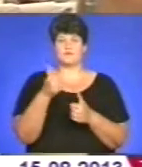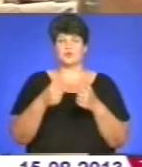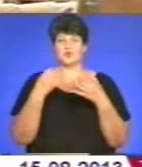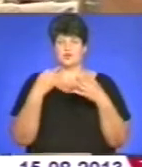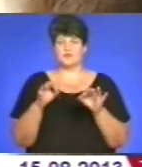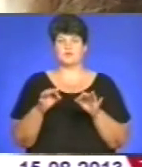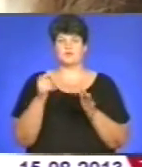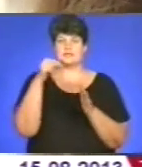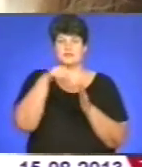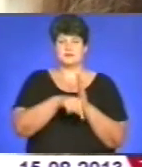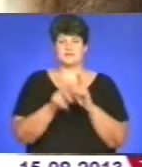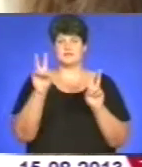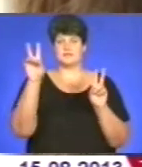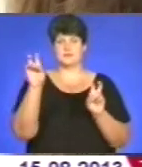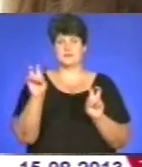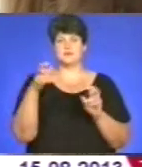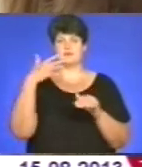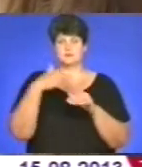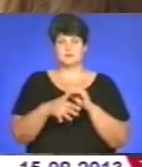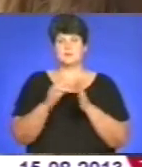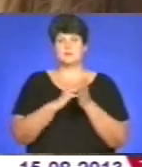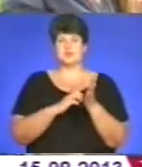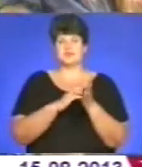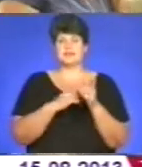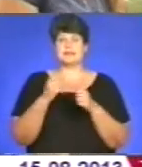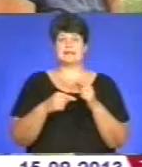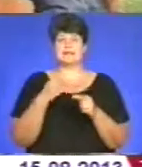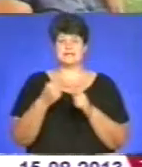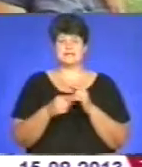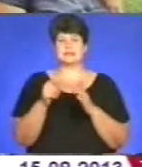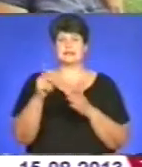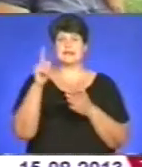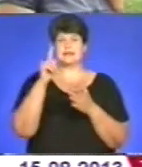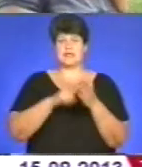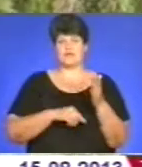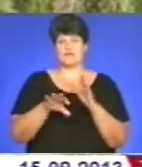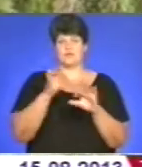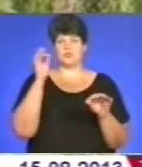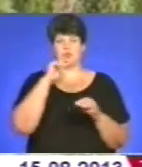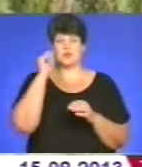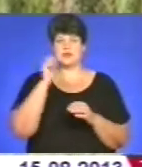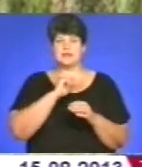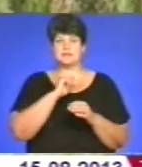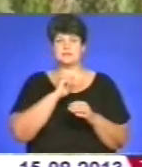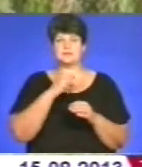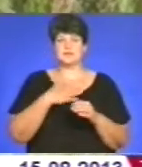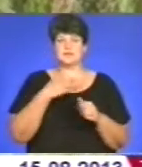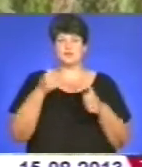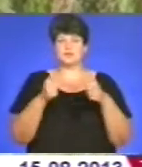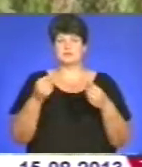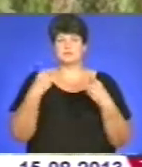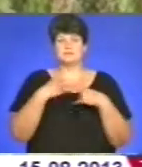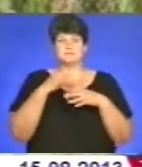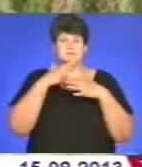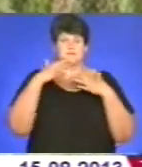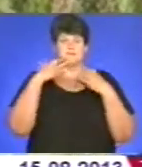заглибитися у тематику, осмислити причини і наслідки релігійного вибору України. Мені конкурс приніс дуже багато всього.